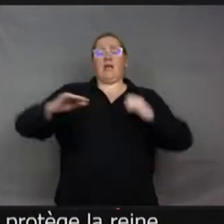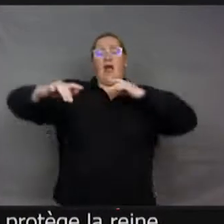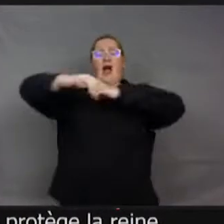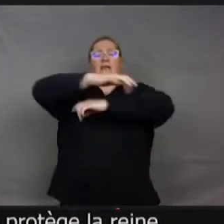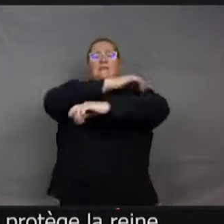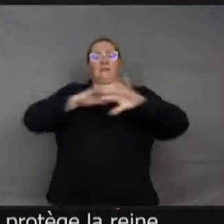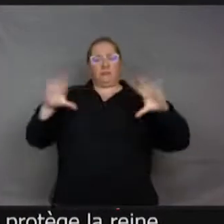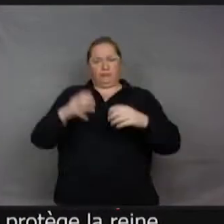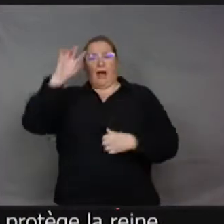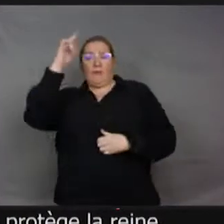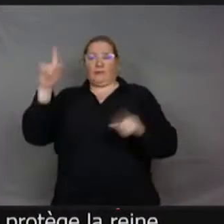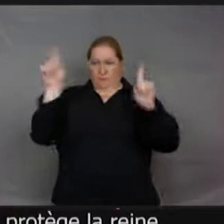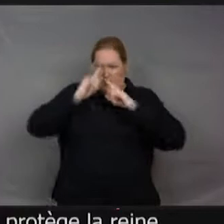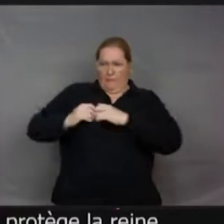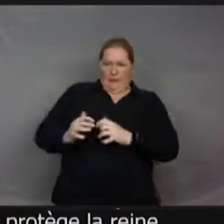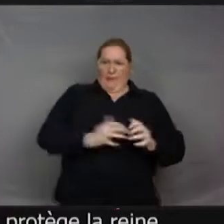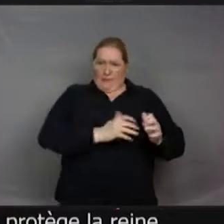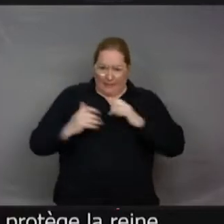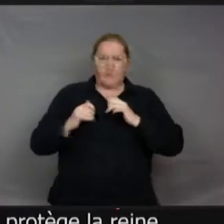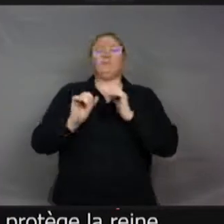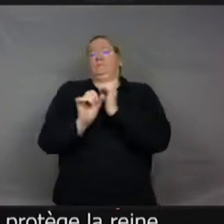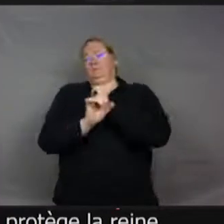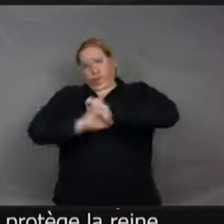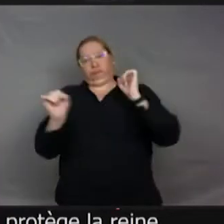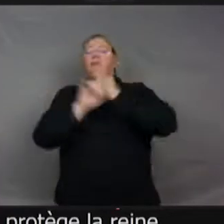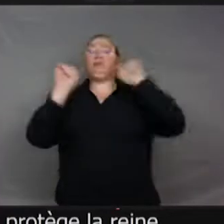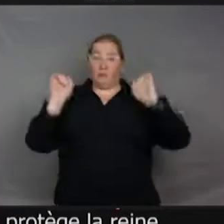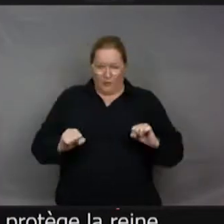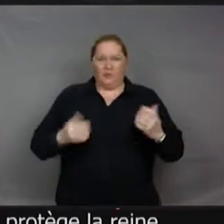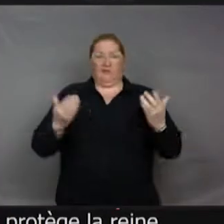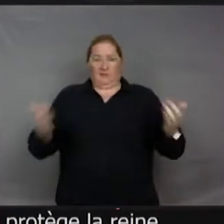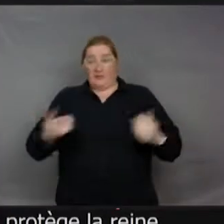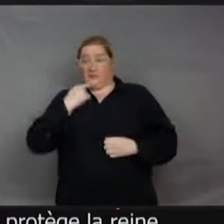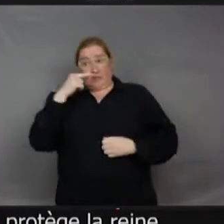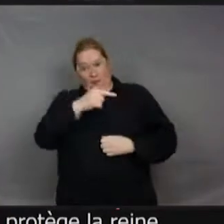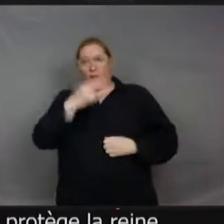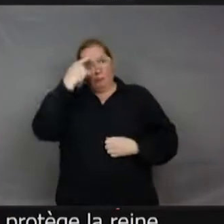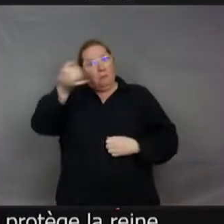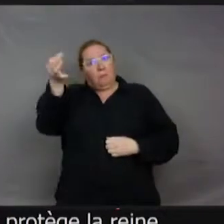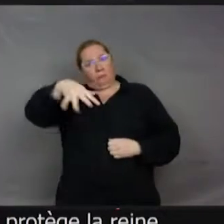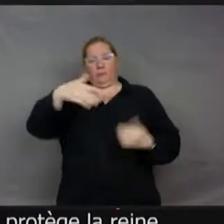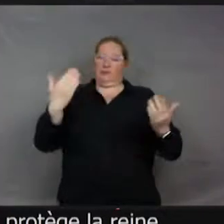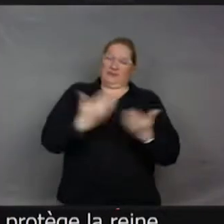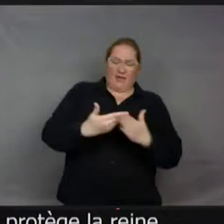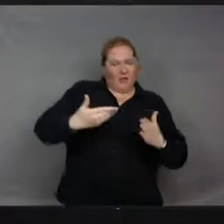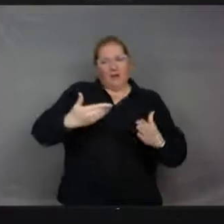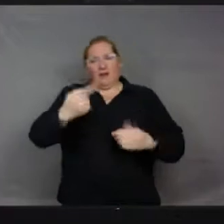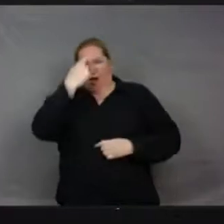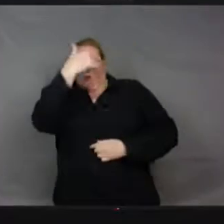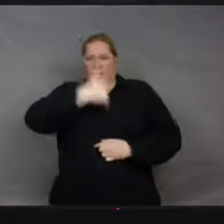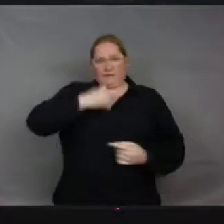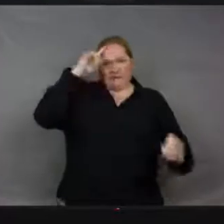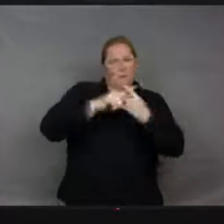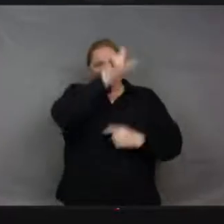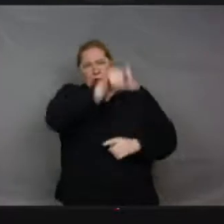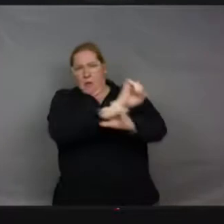Donc on dit souvent que les fourmis, elles ont inventé plein de choses, elles ont inventé donc les kamikazes manifestement, et elles ont inventé l'élevage. L'élevage. Le fameux élevage